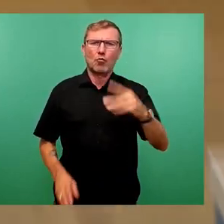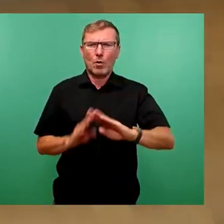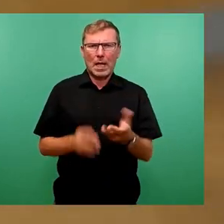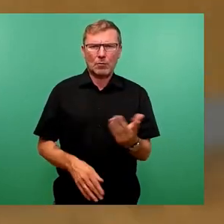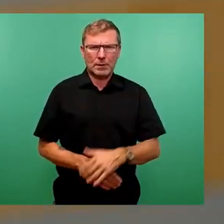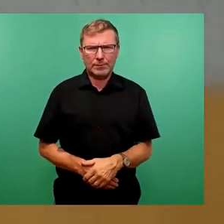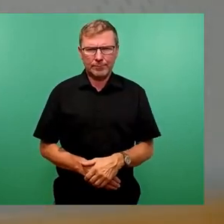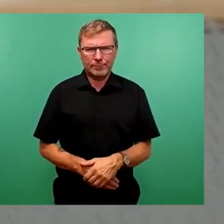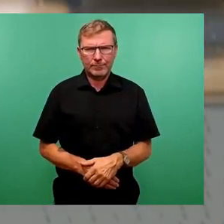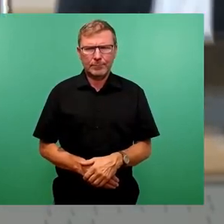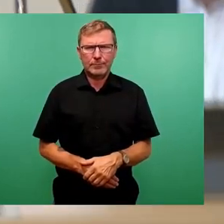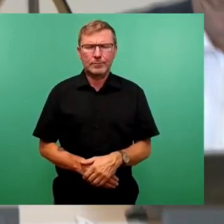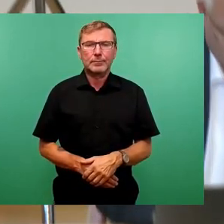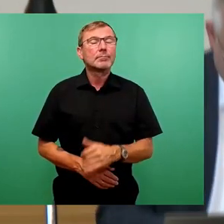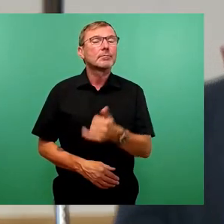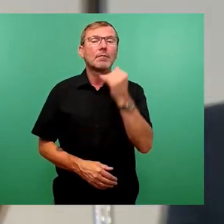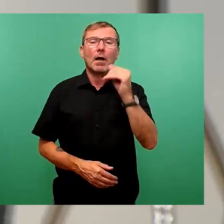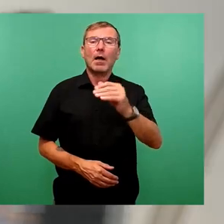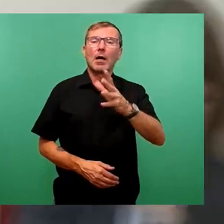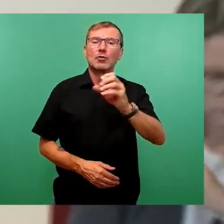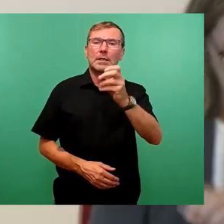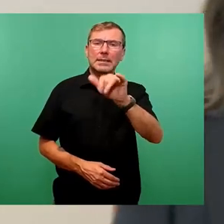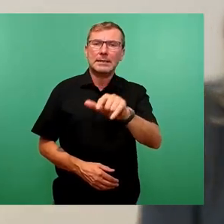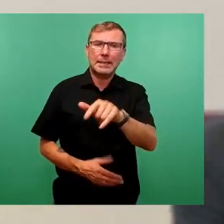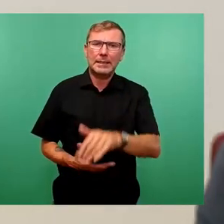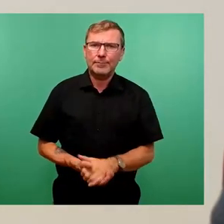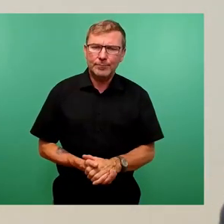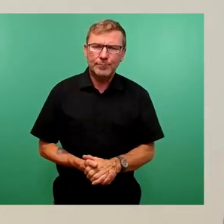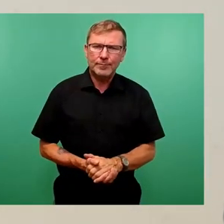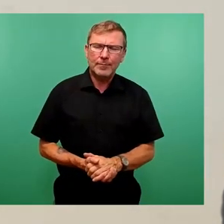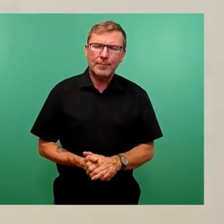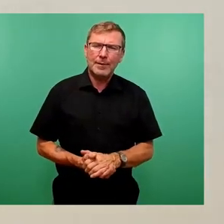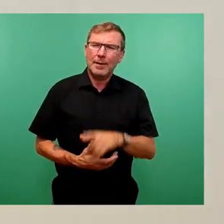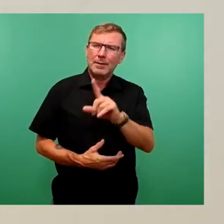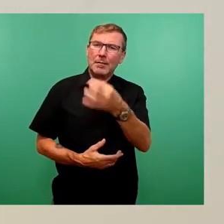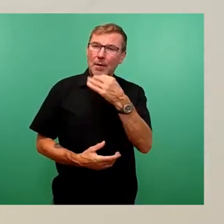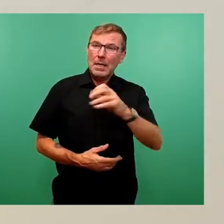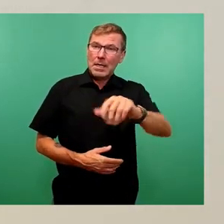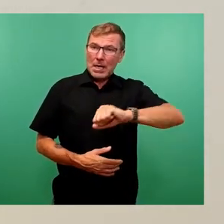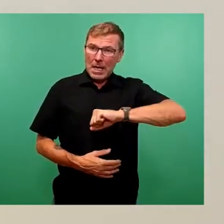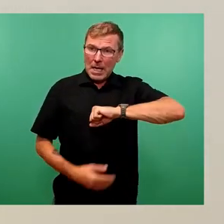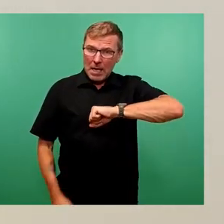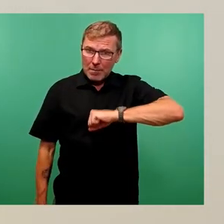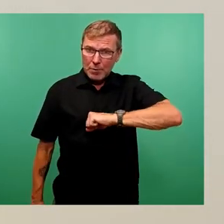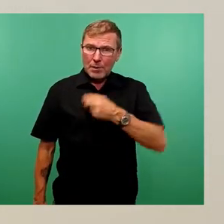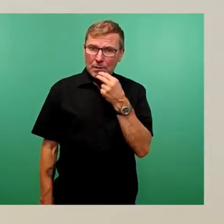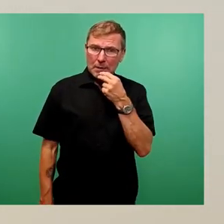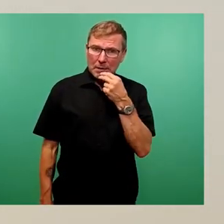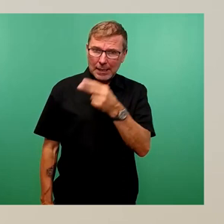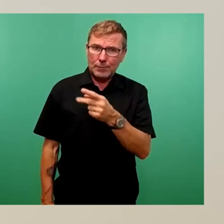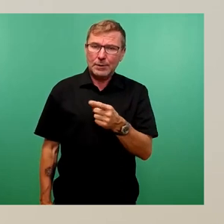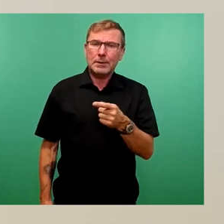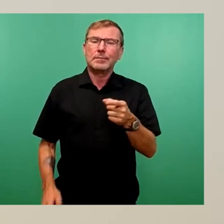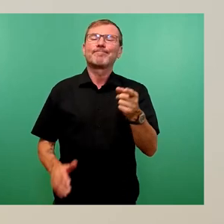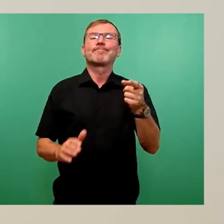liebe Frau Schanetzki, konkret auf die Frage nach der Beschleunigung geantwortet haben wir dadurch, dass wir die